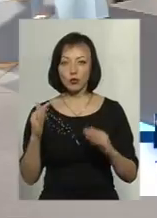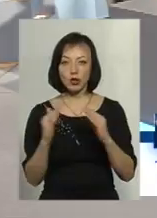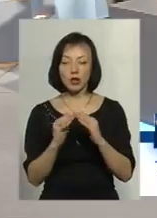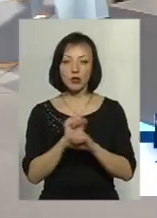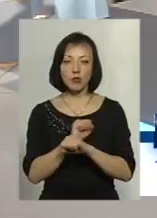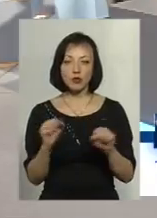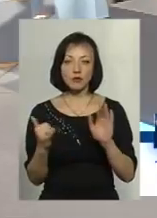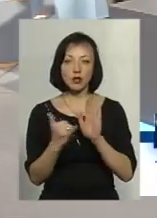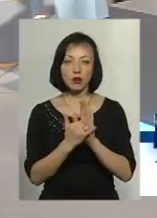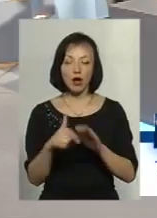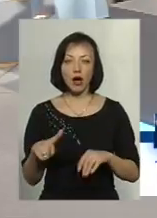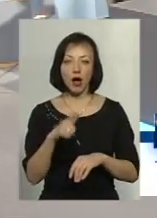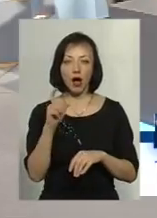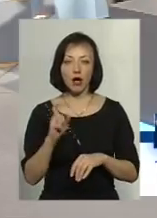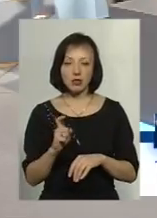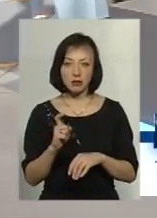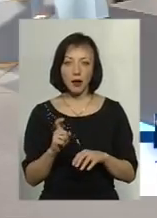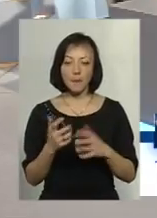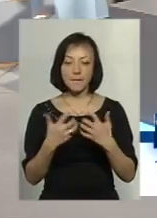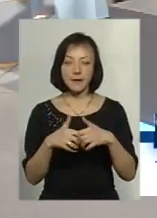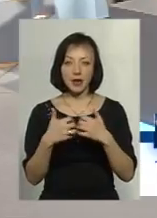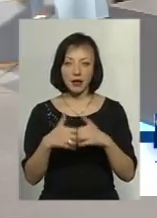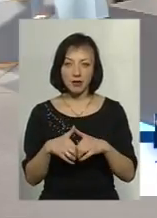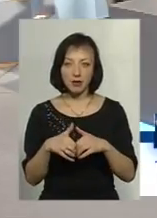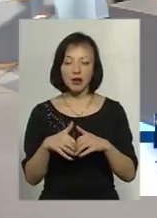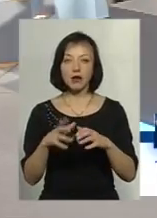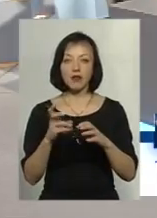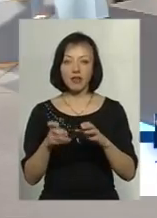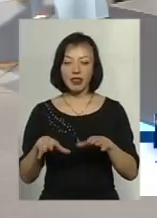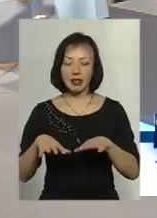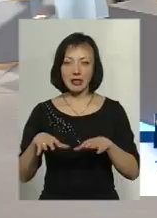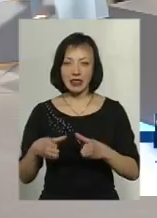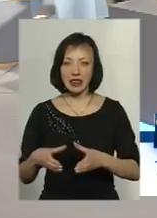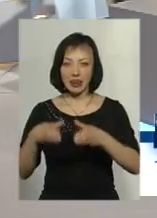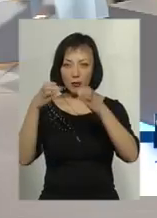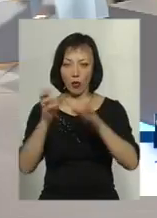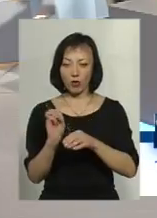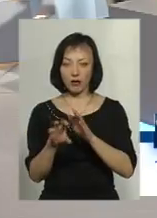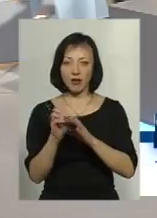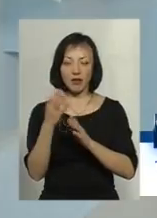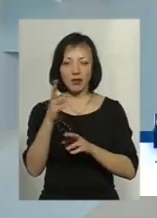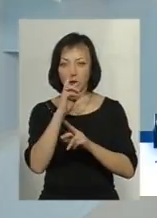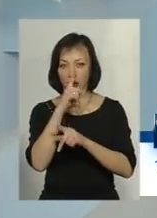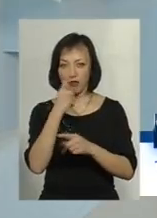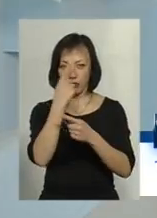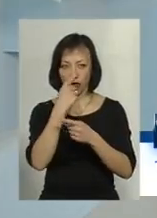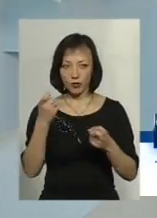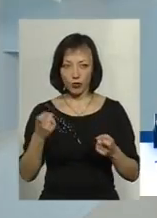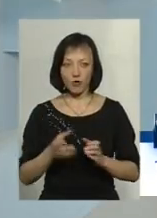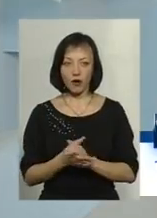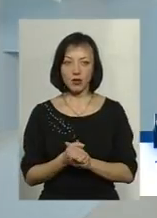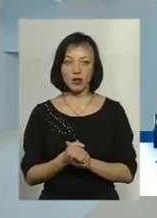не можуть встановлюватися газові приводи з відводом продуктів згорання в димохід. Вас неправильно поінформували.